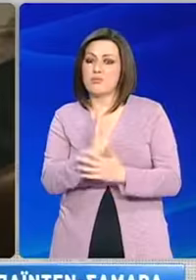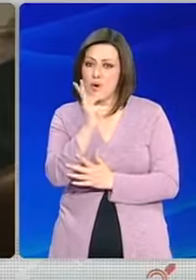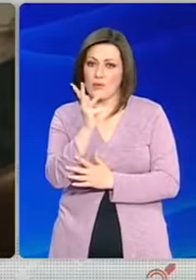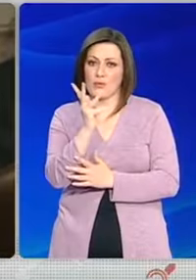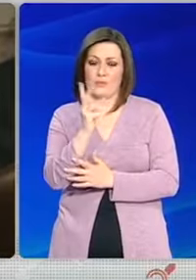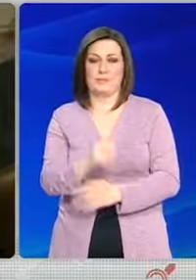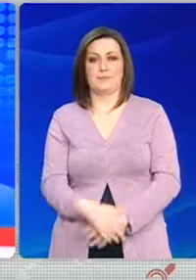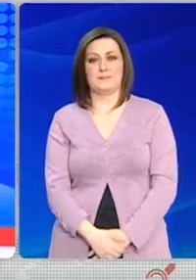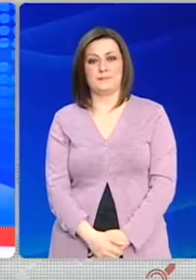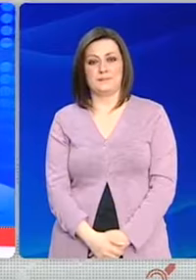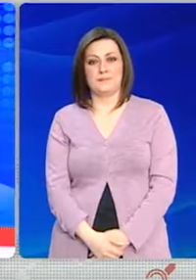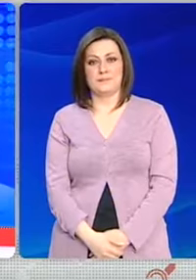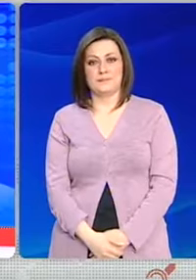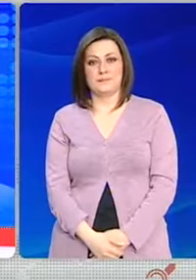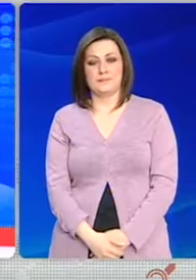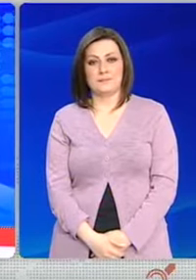ευημερία.